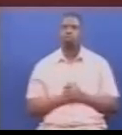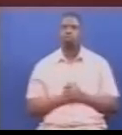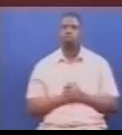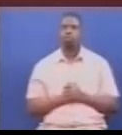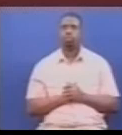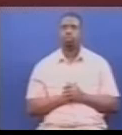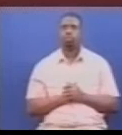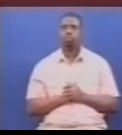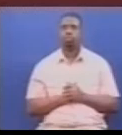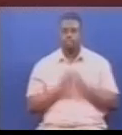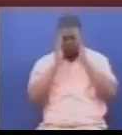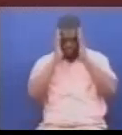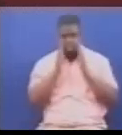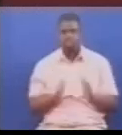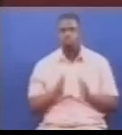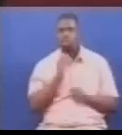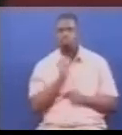Mwishmiwa speaker.